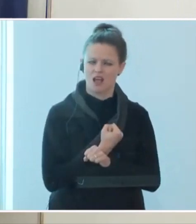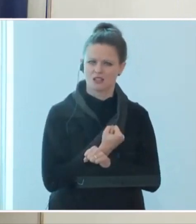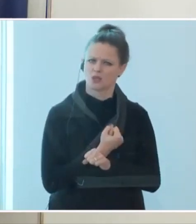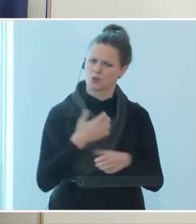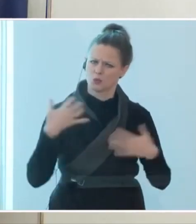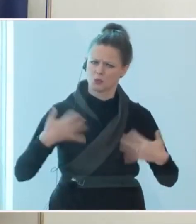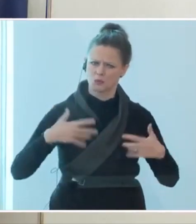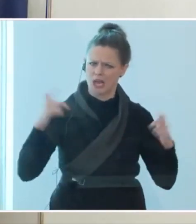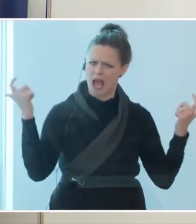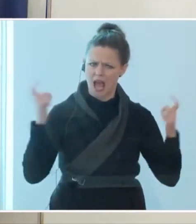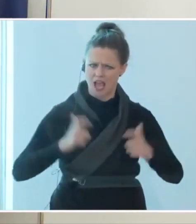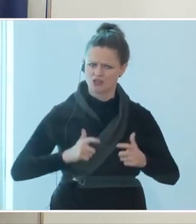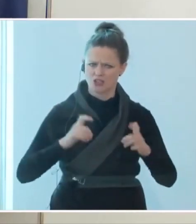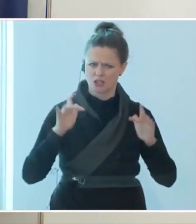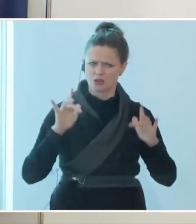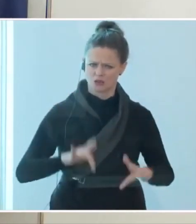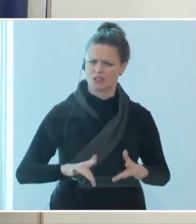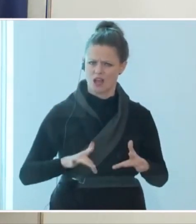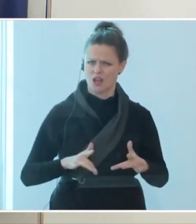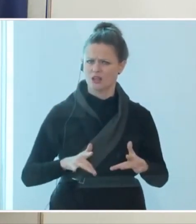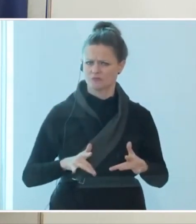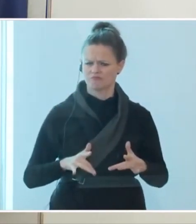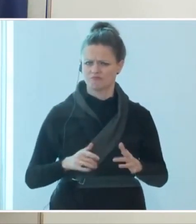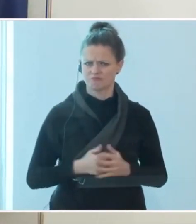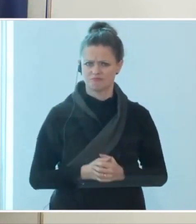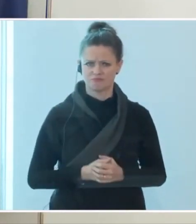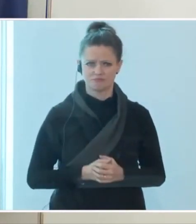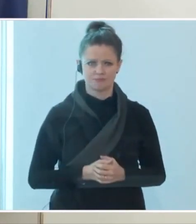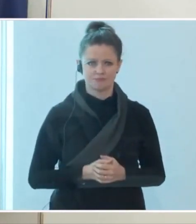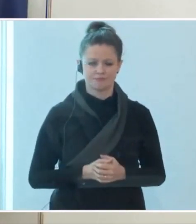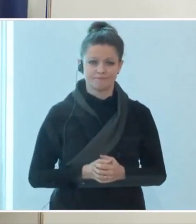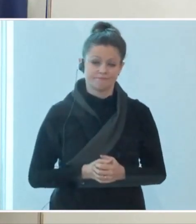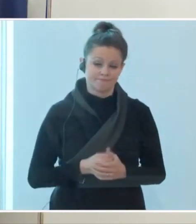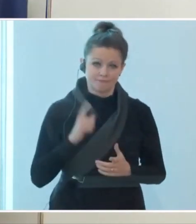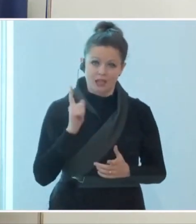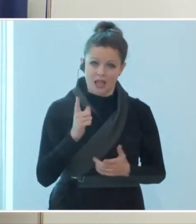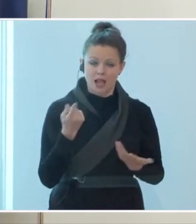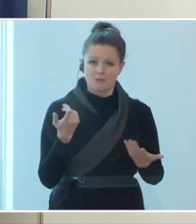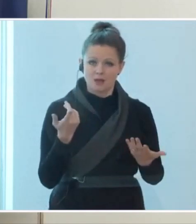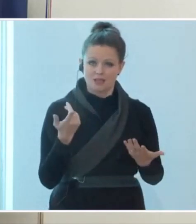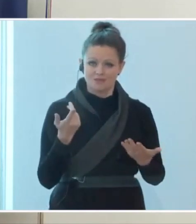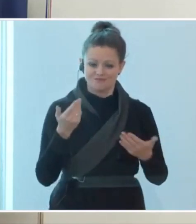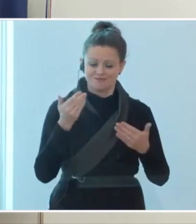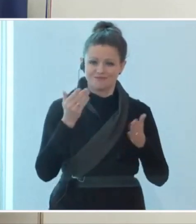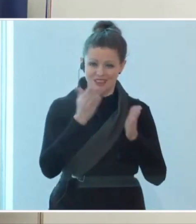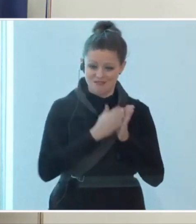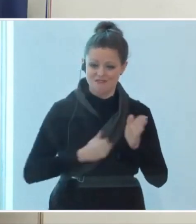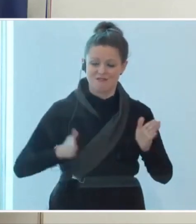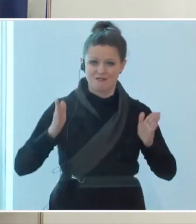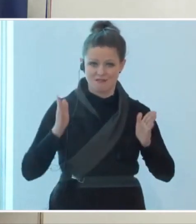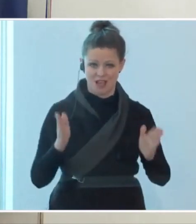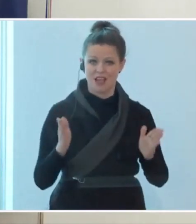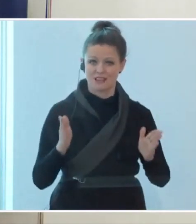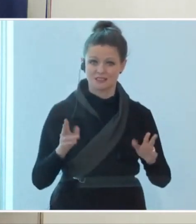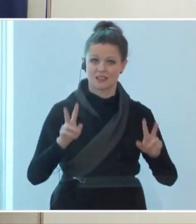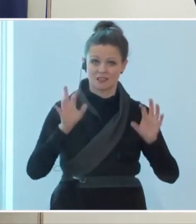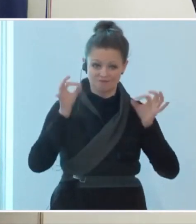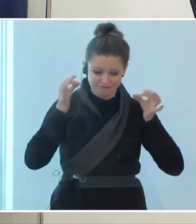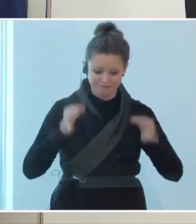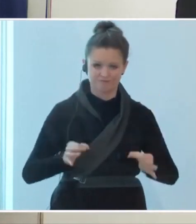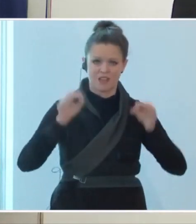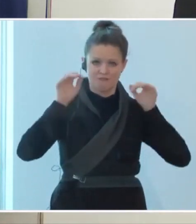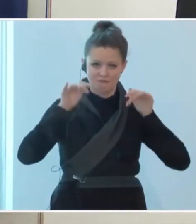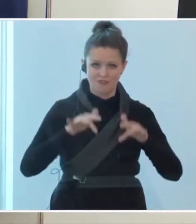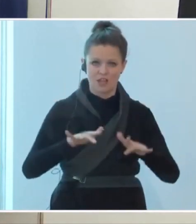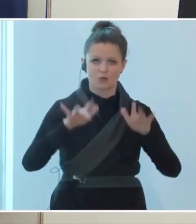einschränkende, eine einschneidende ist. Aber es ist eine Phase, die definitiv Wirkung zeigt. Wir